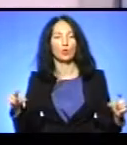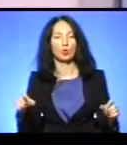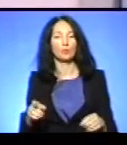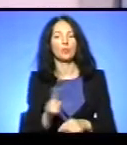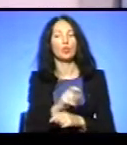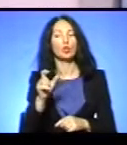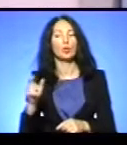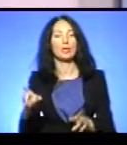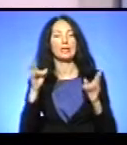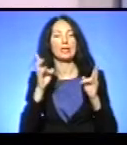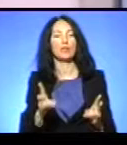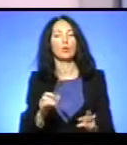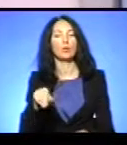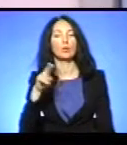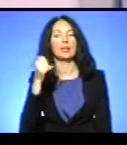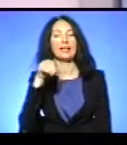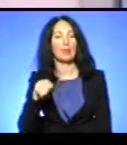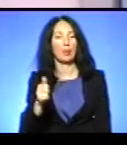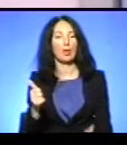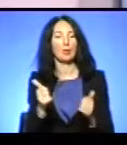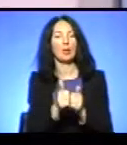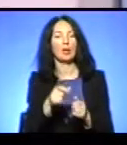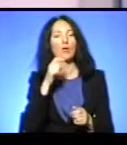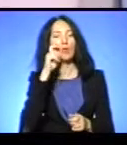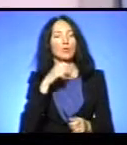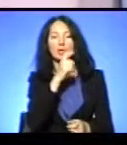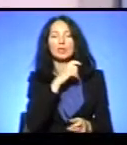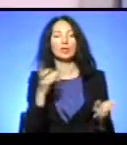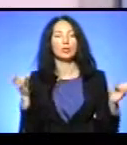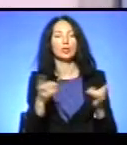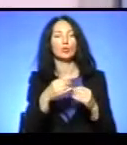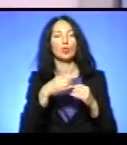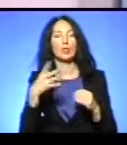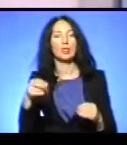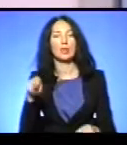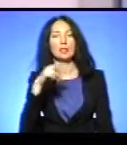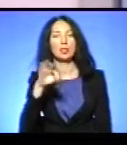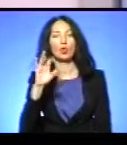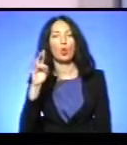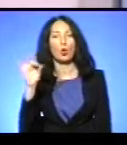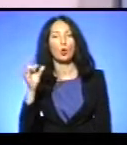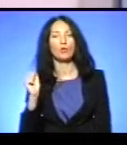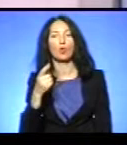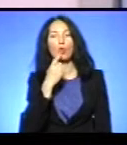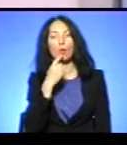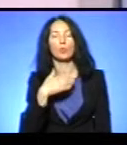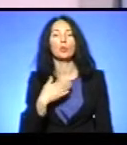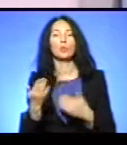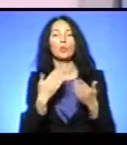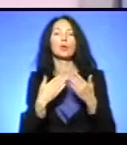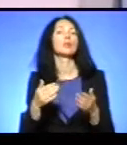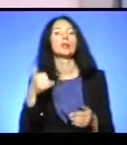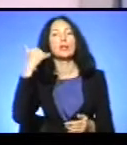Тернополянам травмованим у ДТП поблизу Вінниці потрібно 15 донорів крові. Ми поспілкувалися телефоном з однією із пасажирів